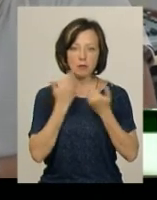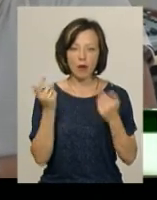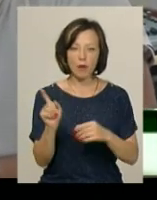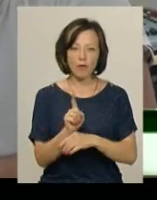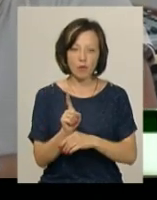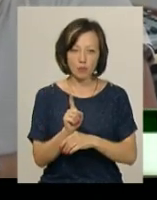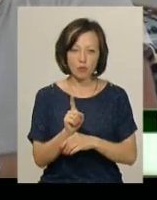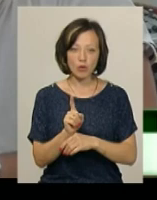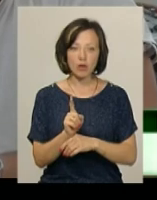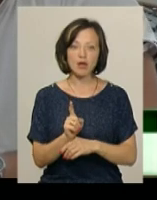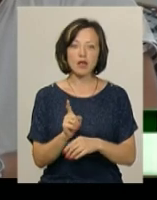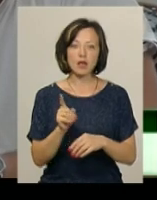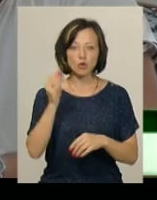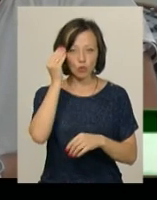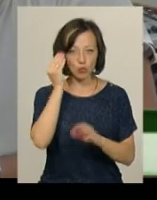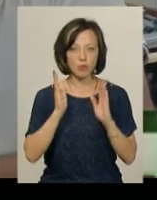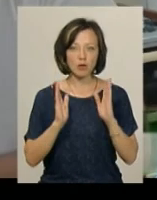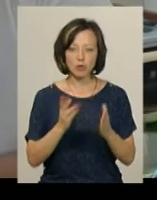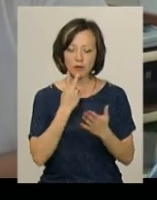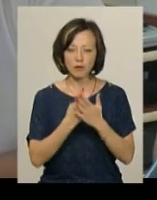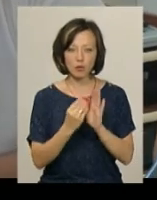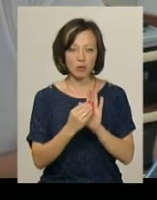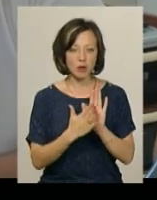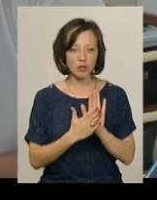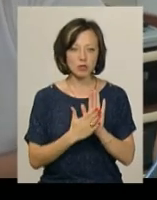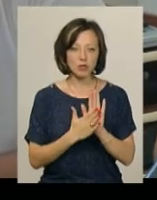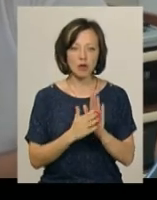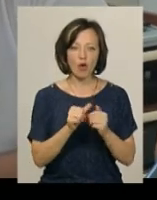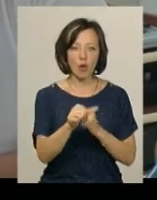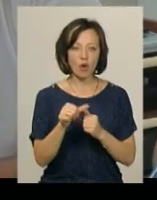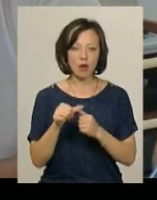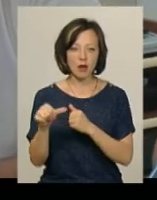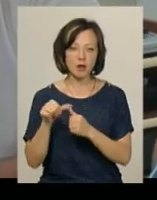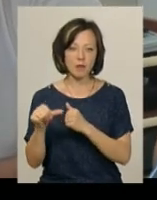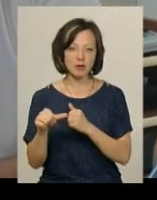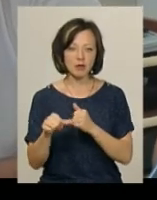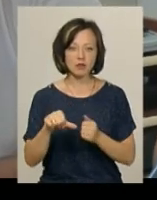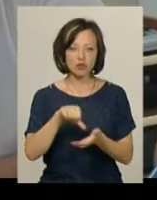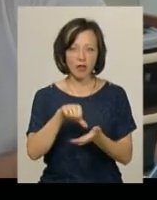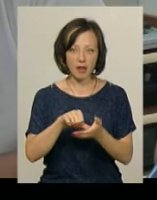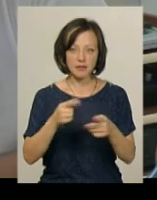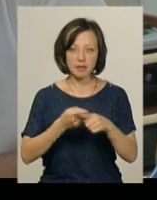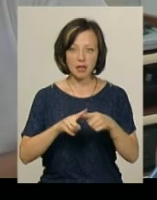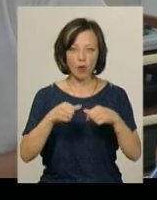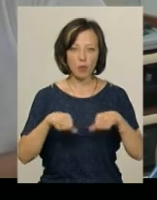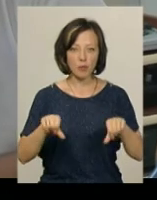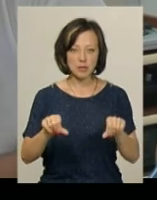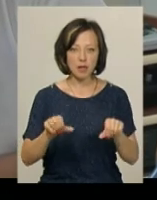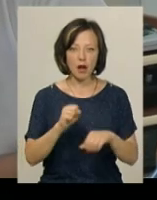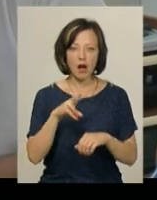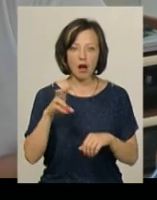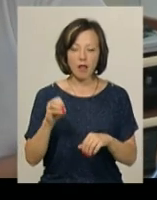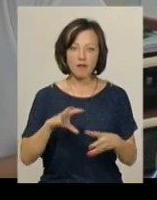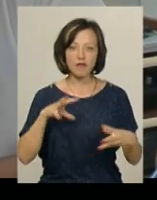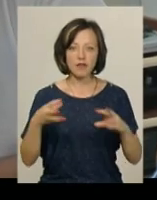кворуму, її думка буде відображена як думка окремих членів цієї комісії, але